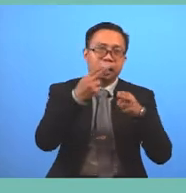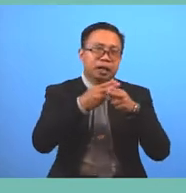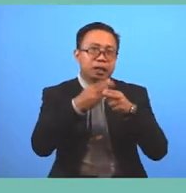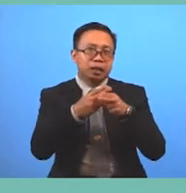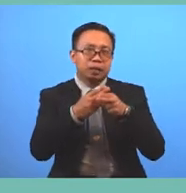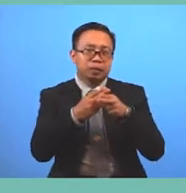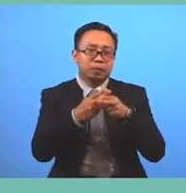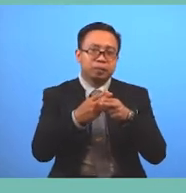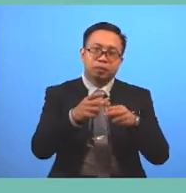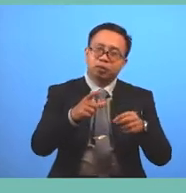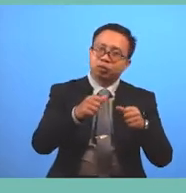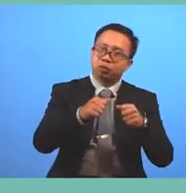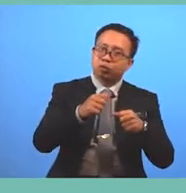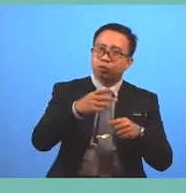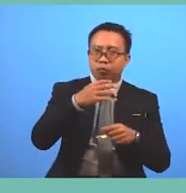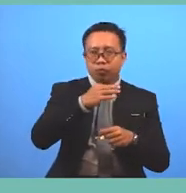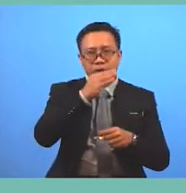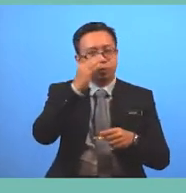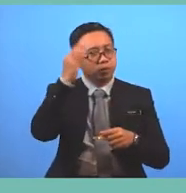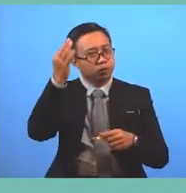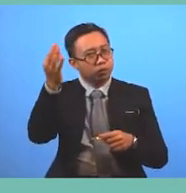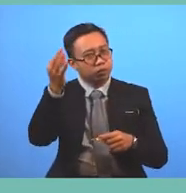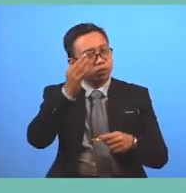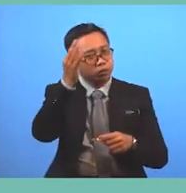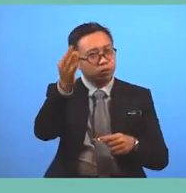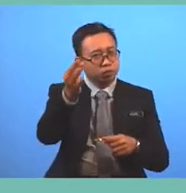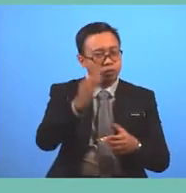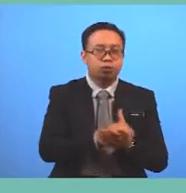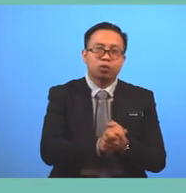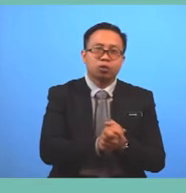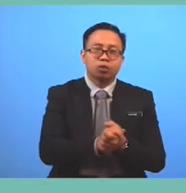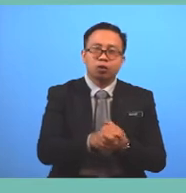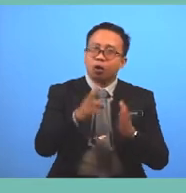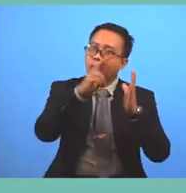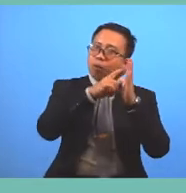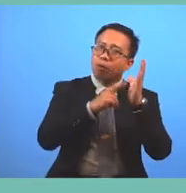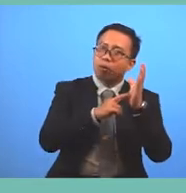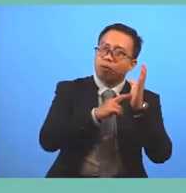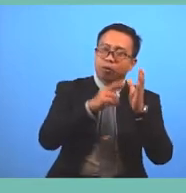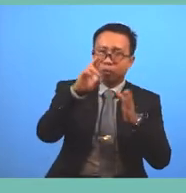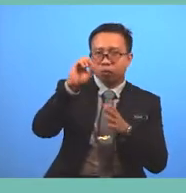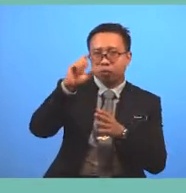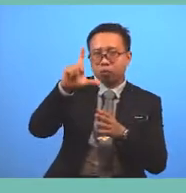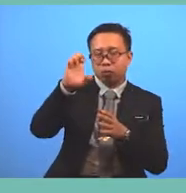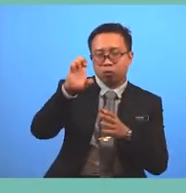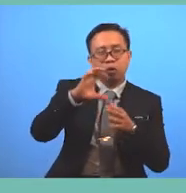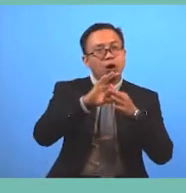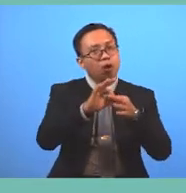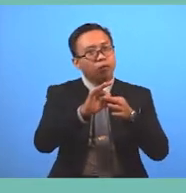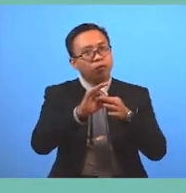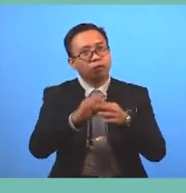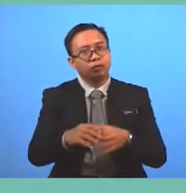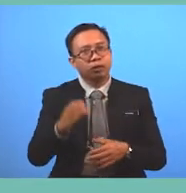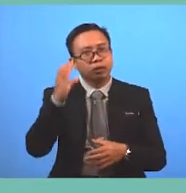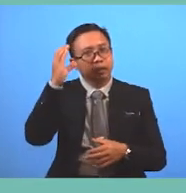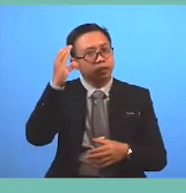Is a leading actor Or actresses The role of Character Is played by